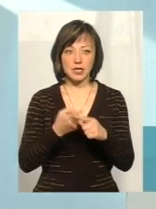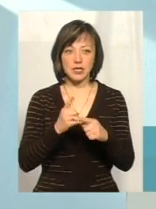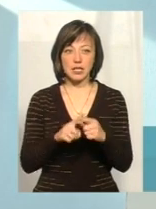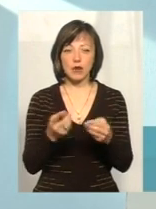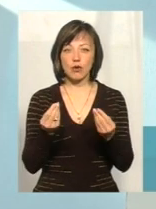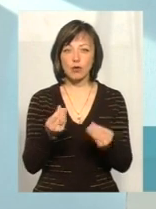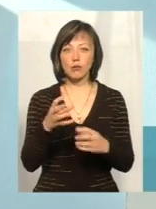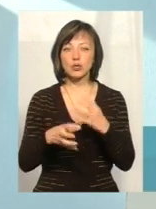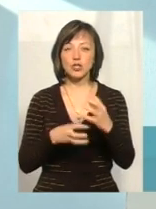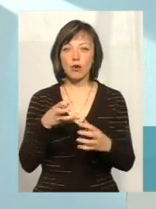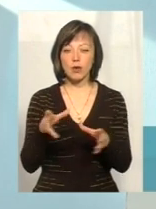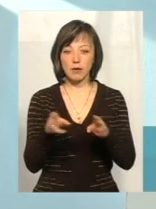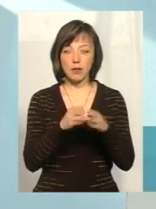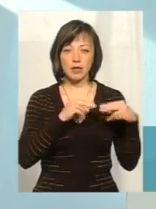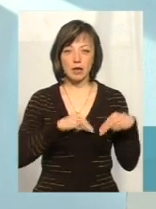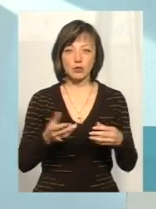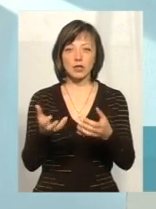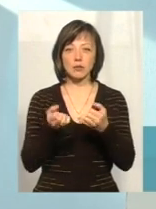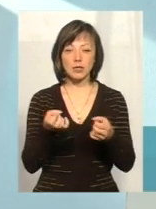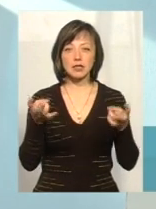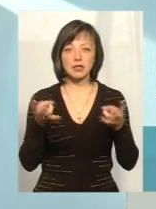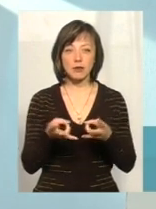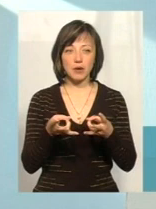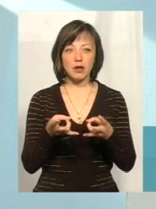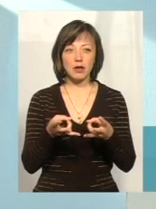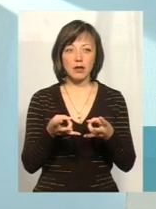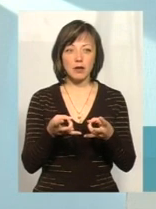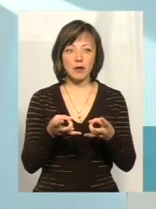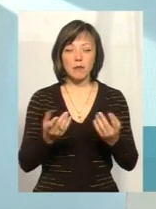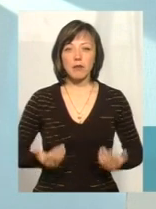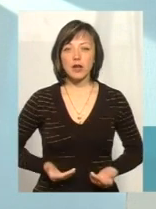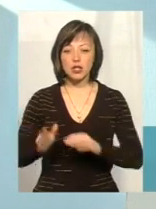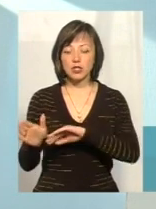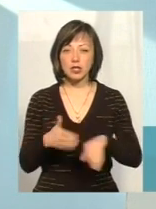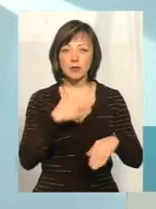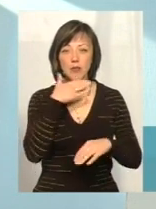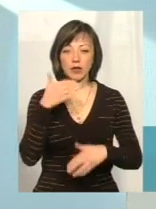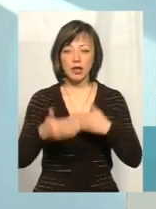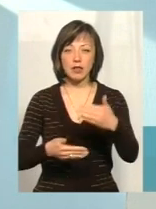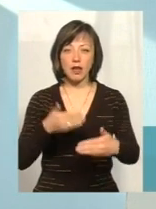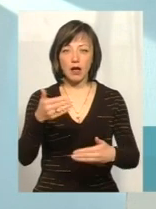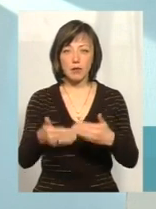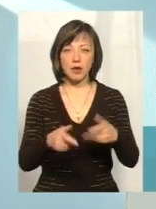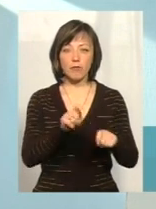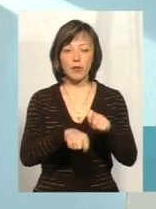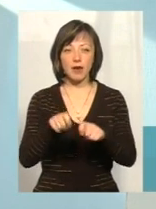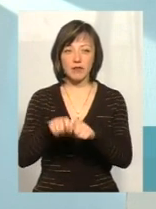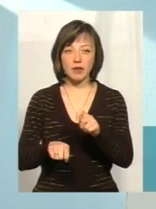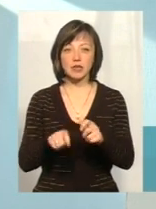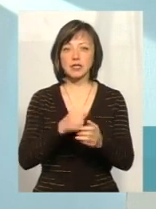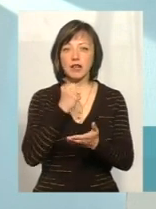гроші міжнародних партнерів. Щоб їх отримати, треба пережити багато етапів, пройти багато етапів перевірки,